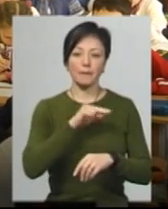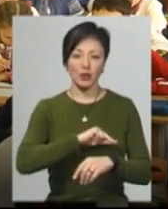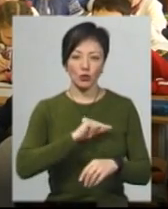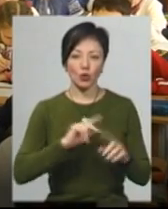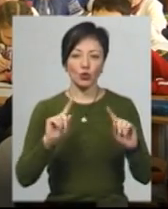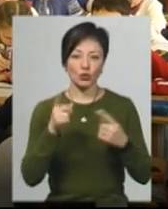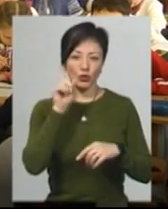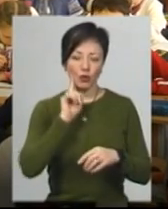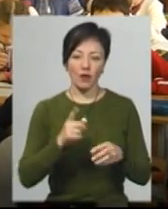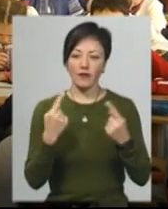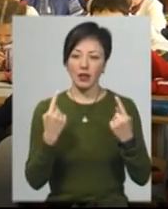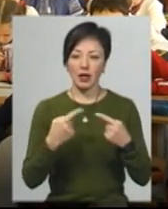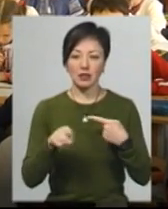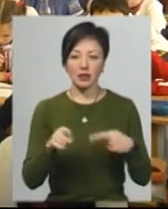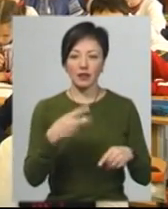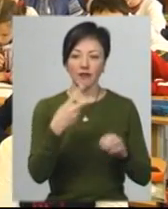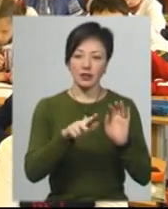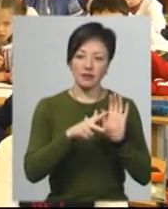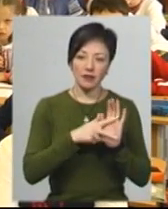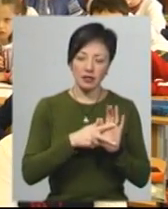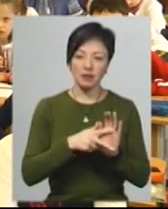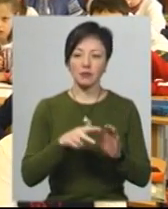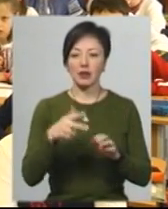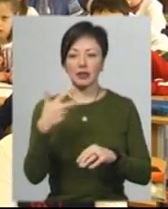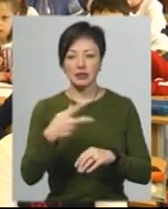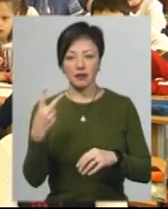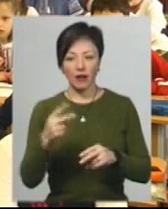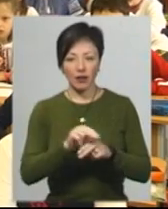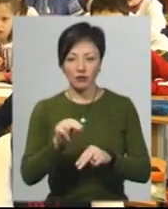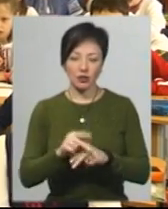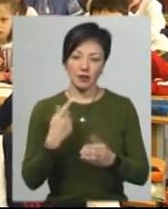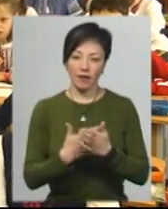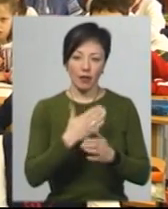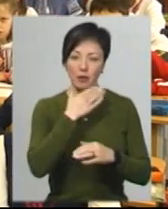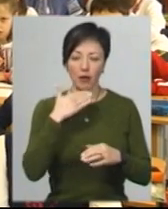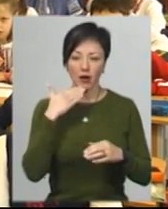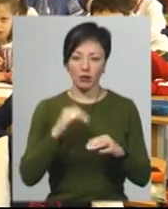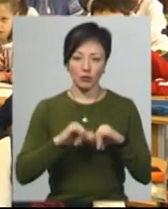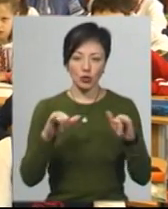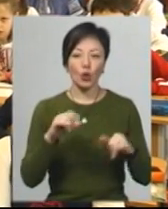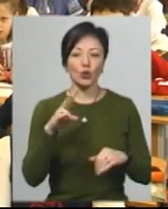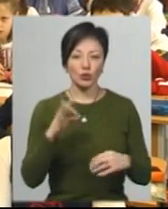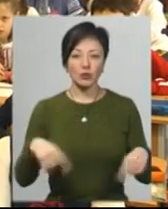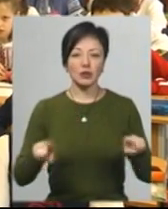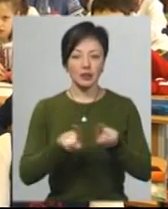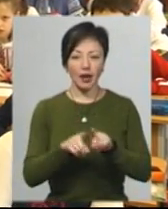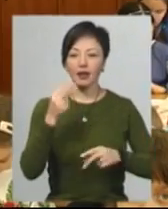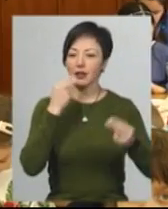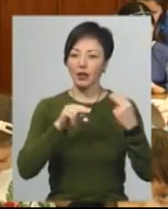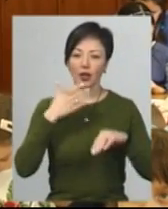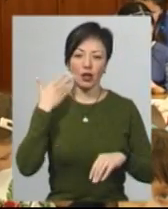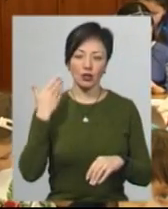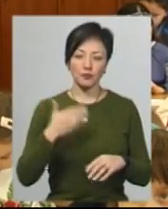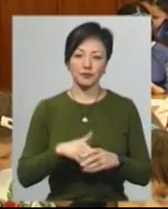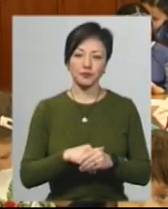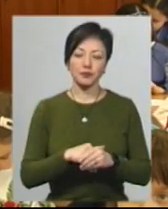дуже велика різниця, що 28 навчати, що 32. Хоча, здавалося, і небагато учнів, але отак найлегше.